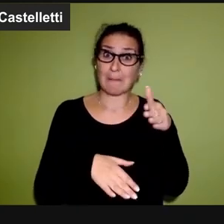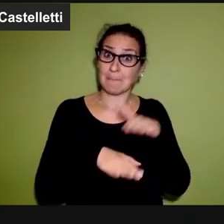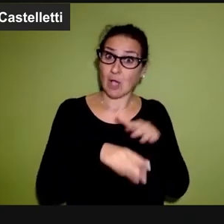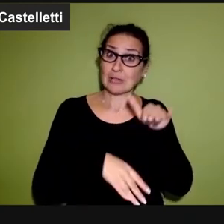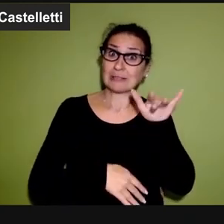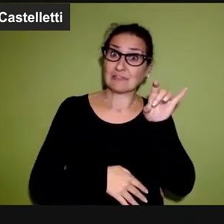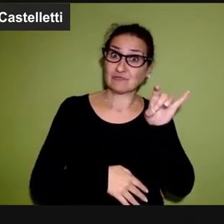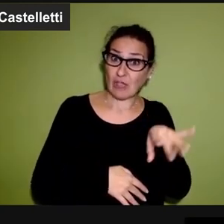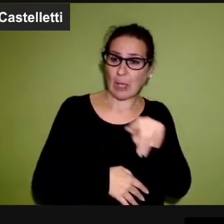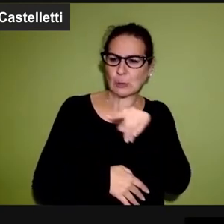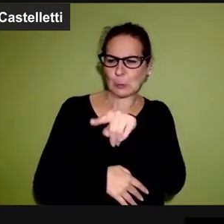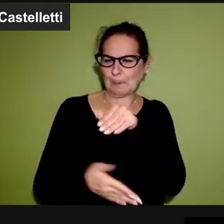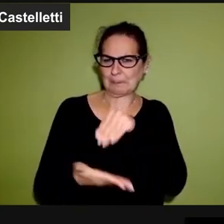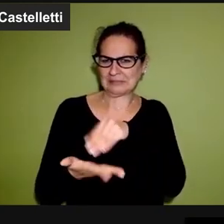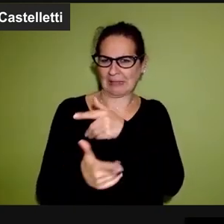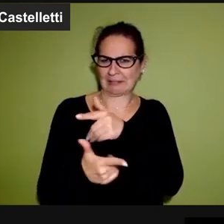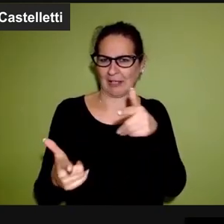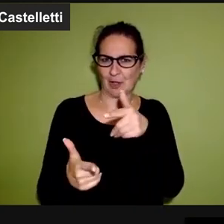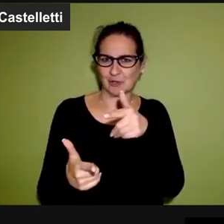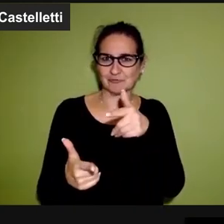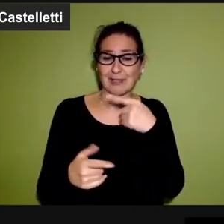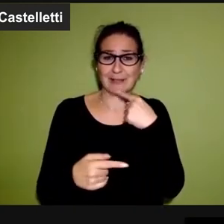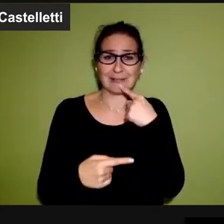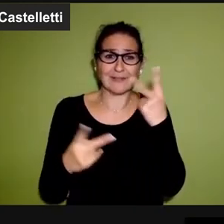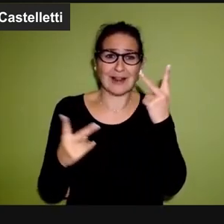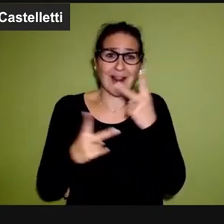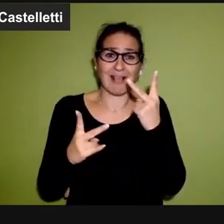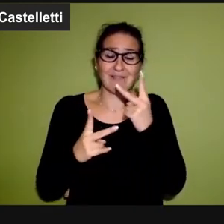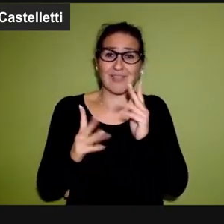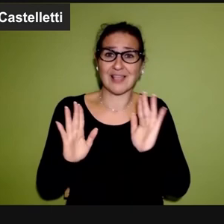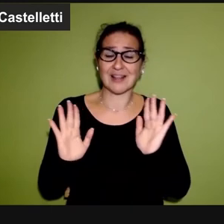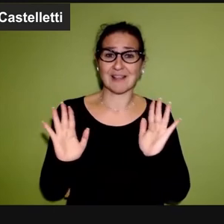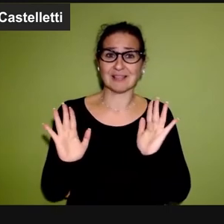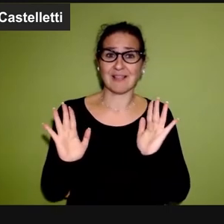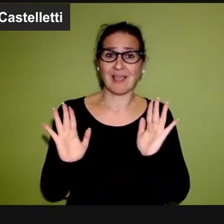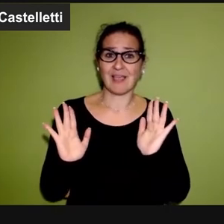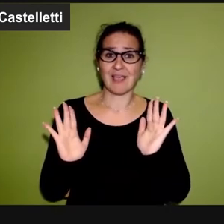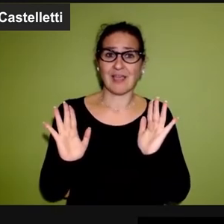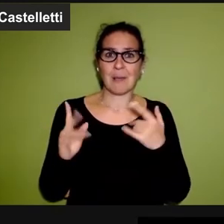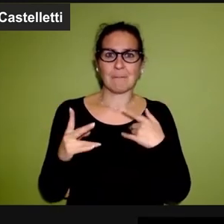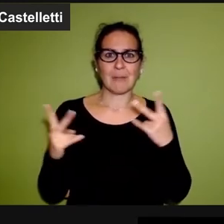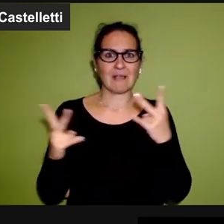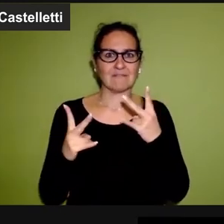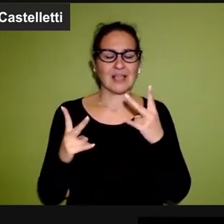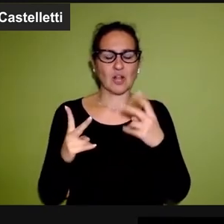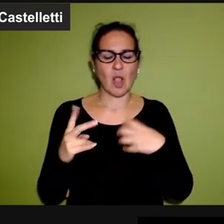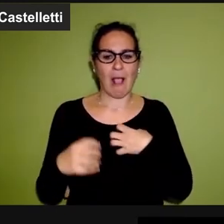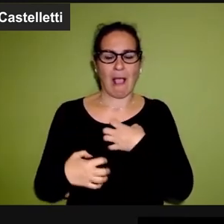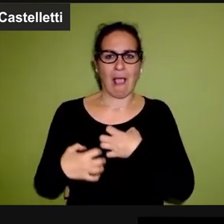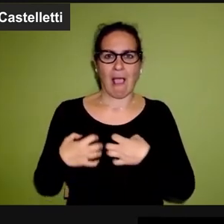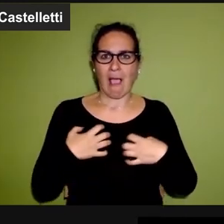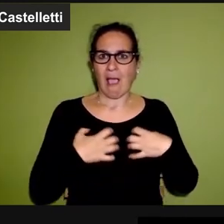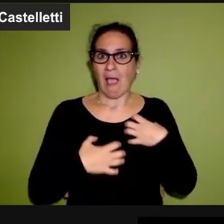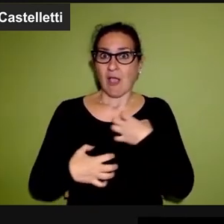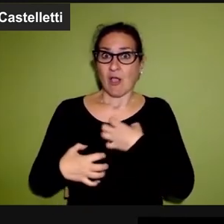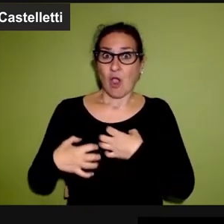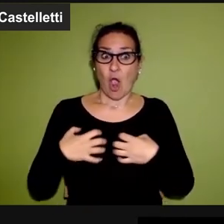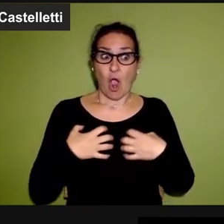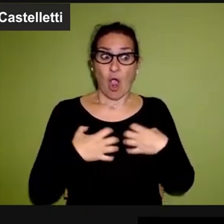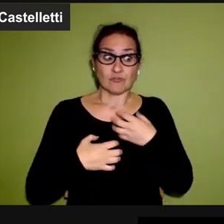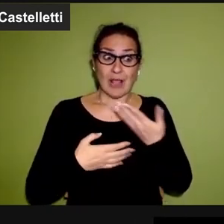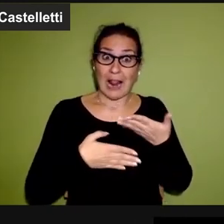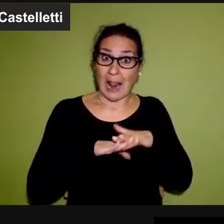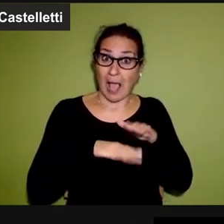non ci sei tu, diceva una cosa sacrosanta, solo che dimenticava che l'angoscia